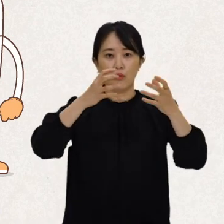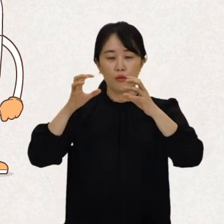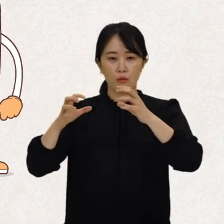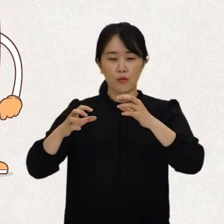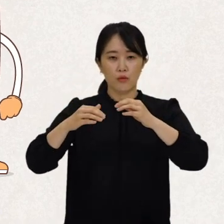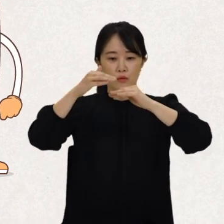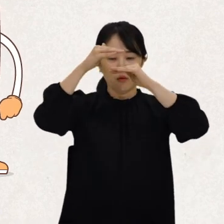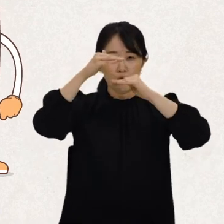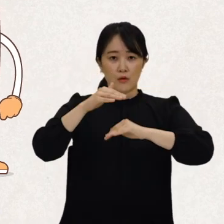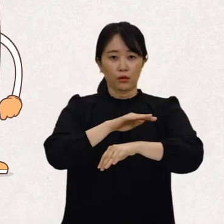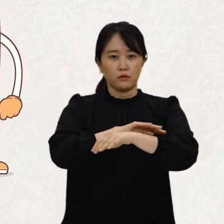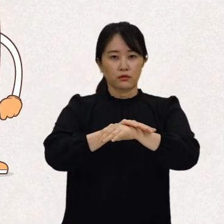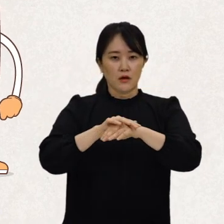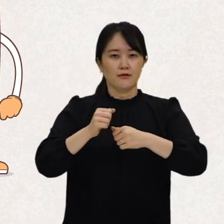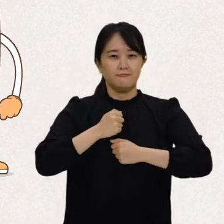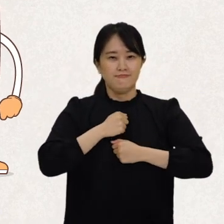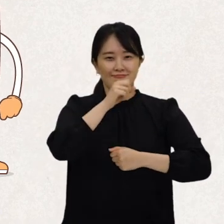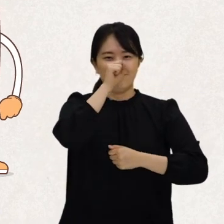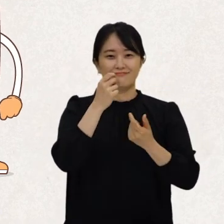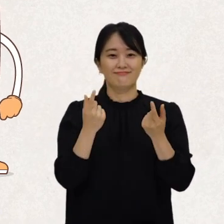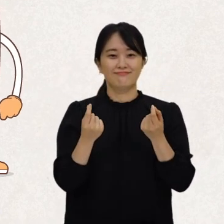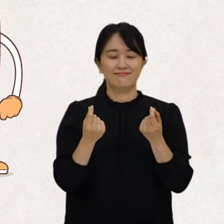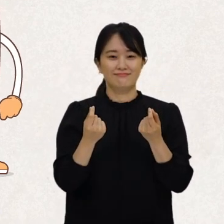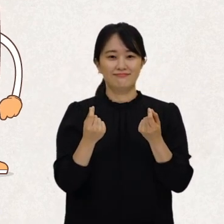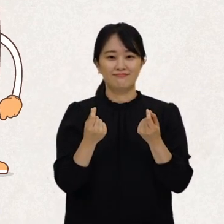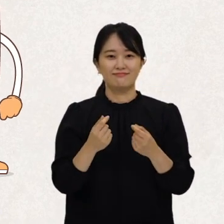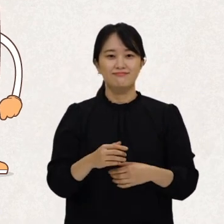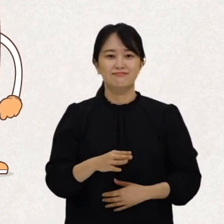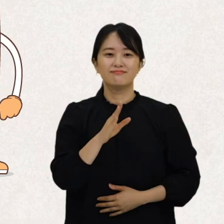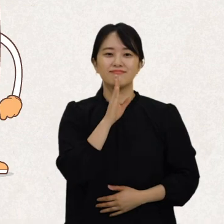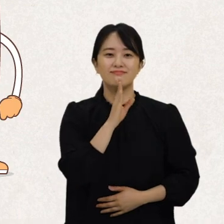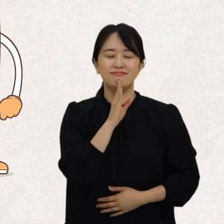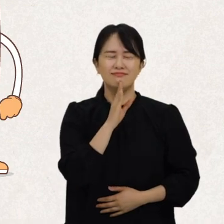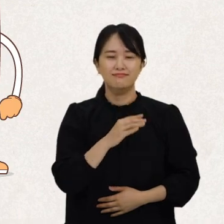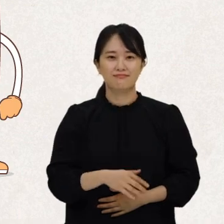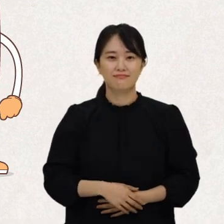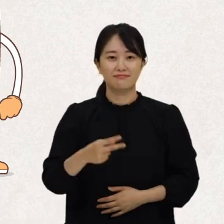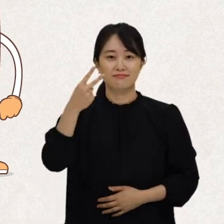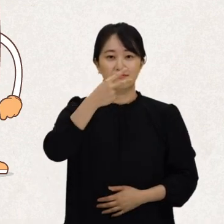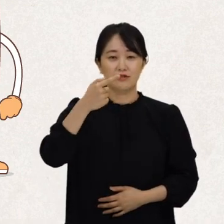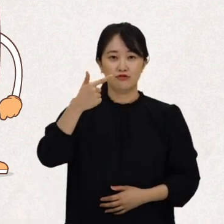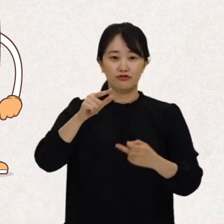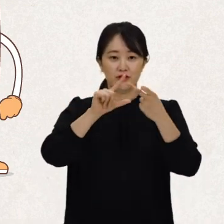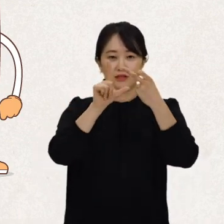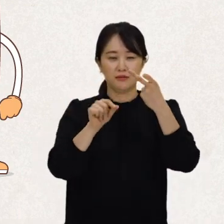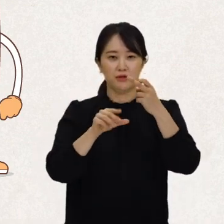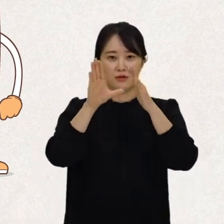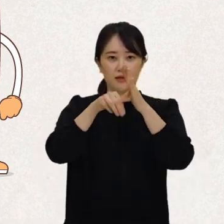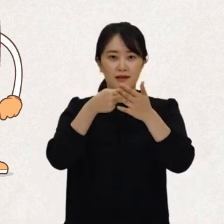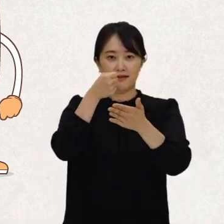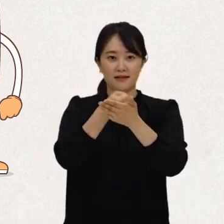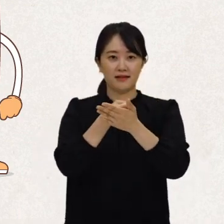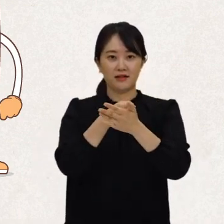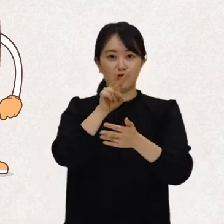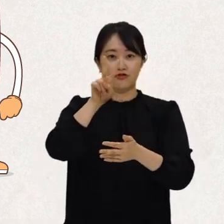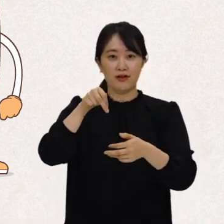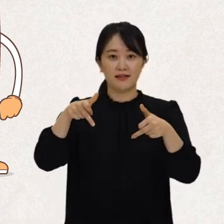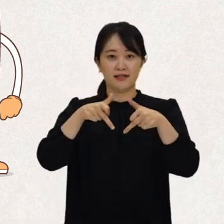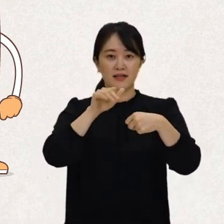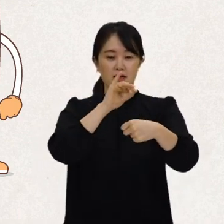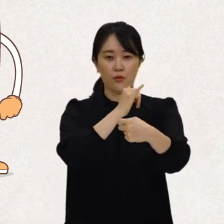협약의 내용을 잘 따르면 좋겠어요. 그렇죠. 2006년 12월에 채택된 유엔